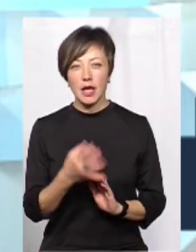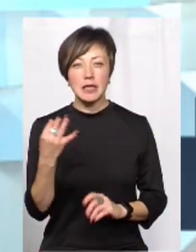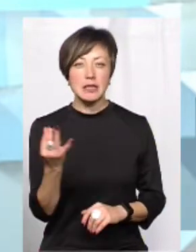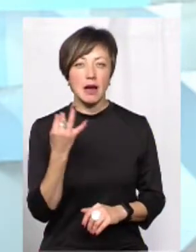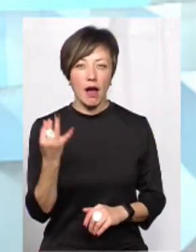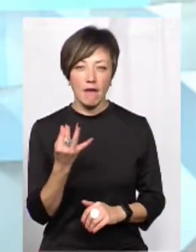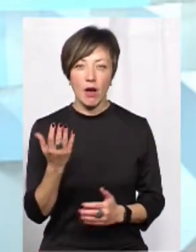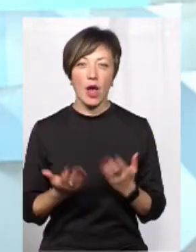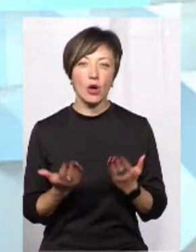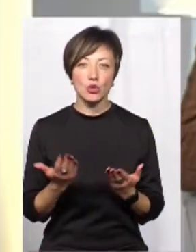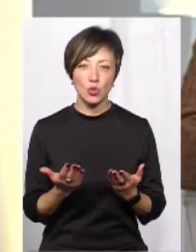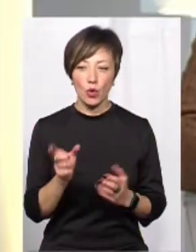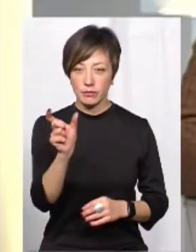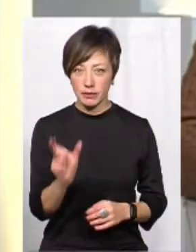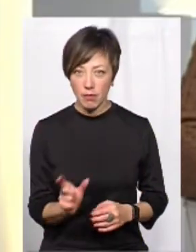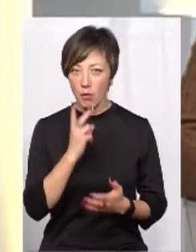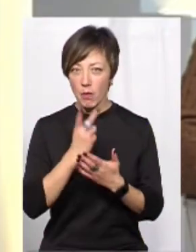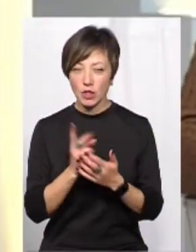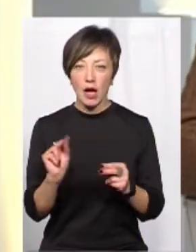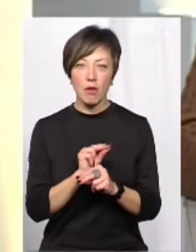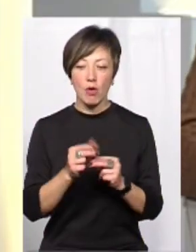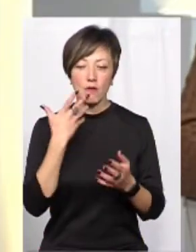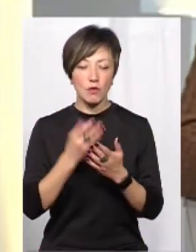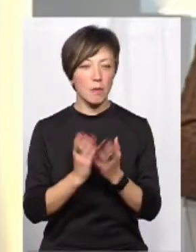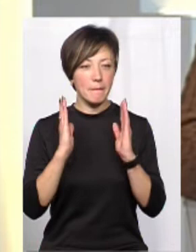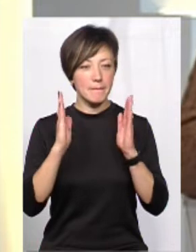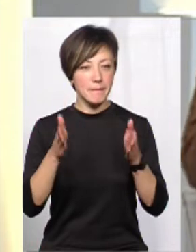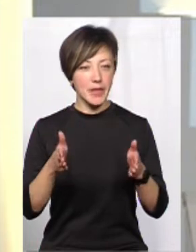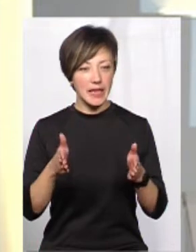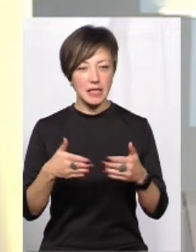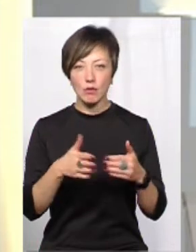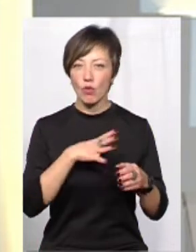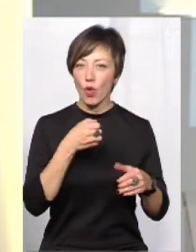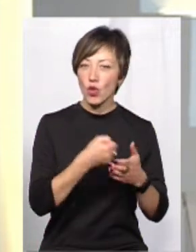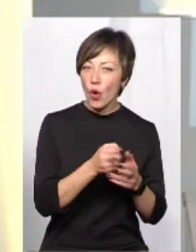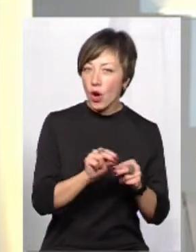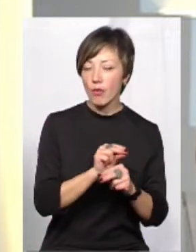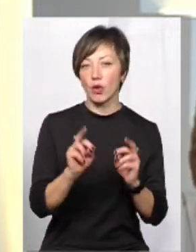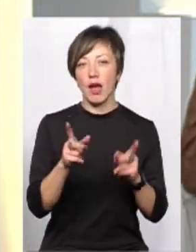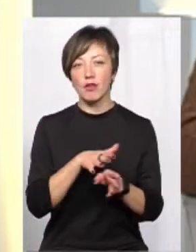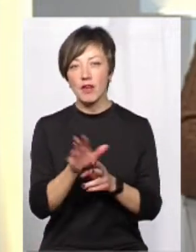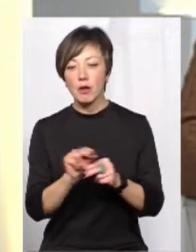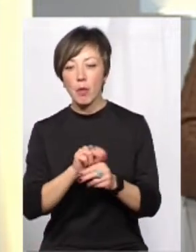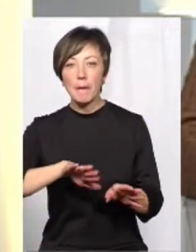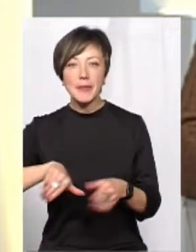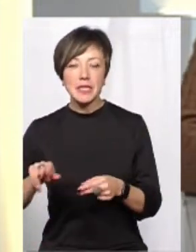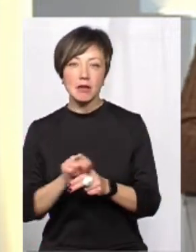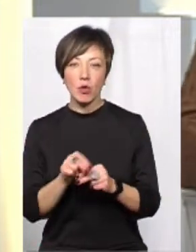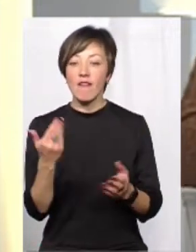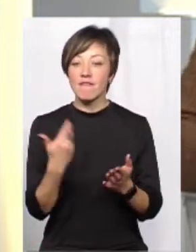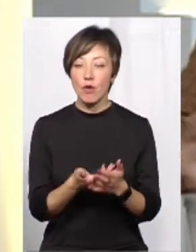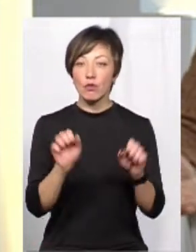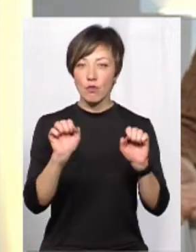якщо мешканець побачив ремонт у своєму під'їзді, він бачив, що було до ремонту, як відбувався ремонт, що стало після ремонту,